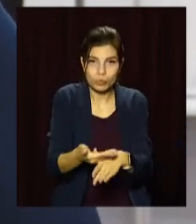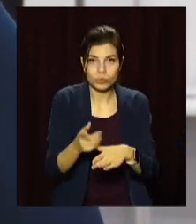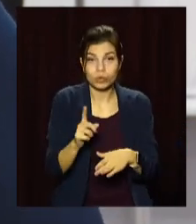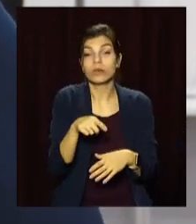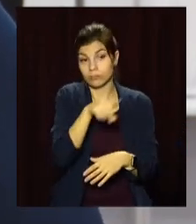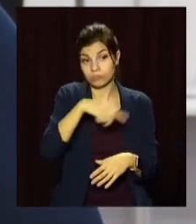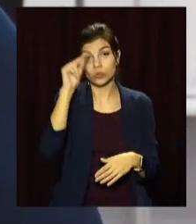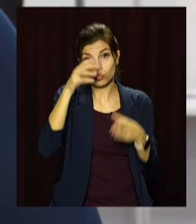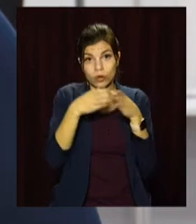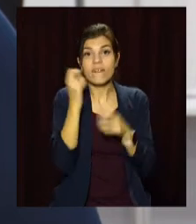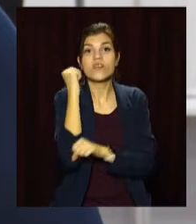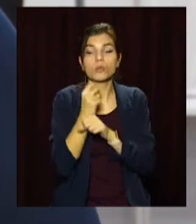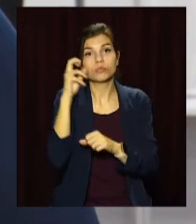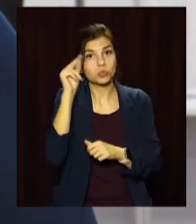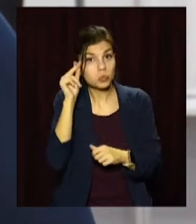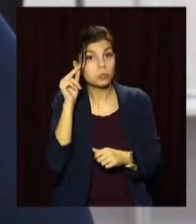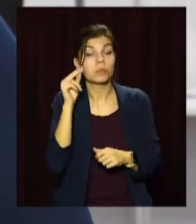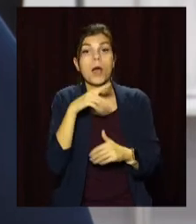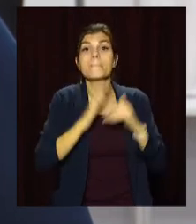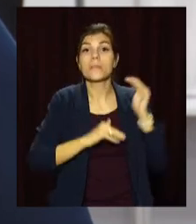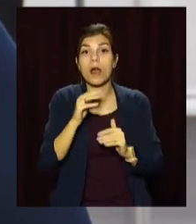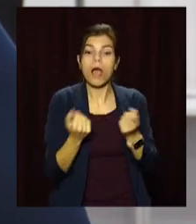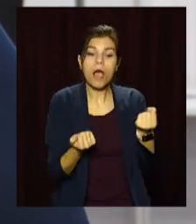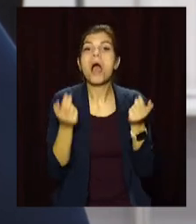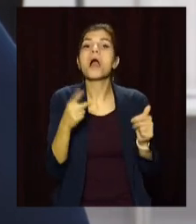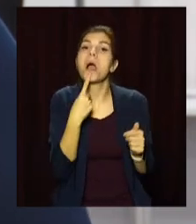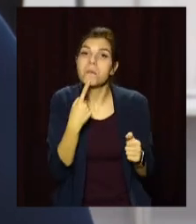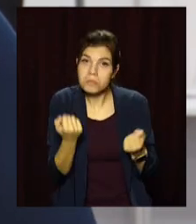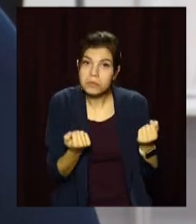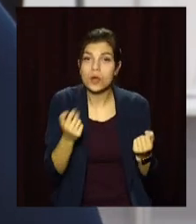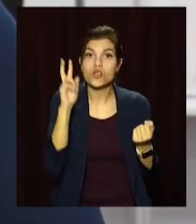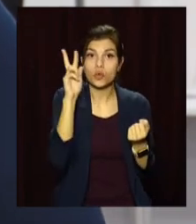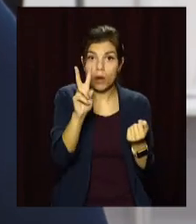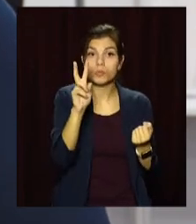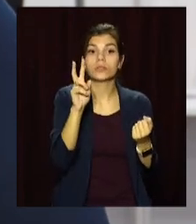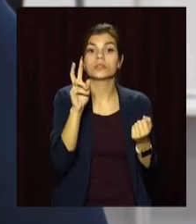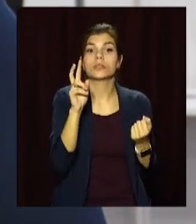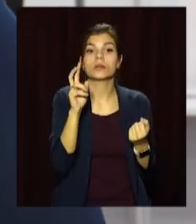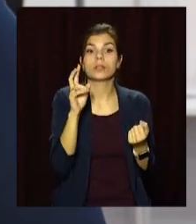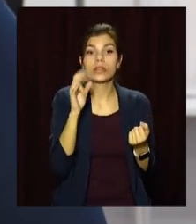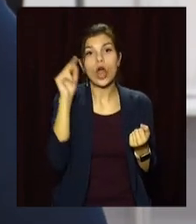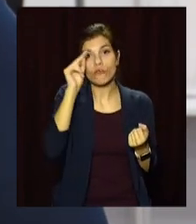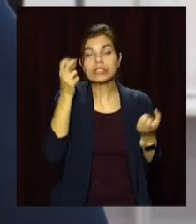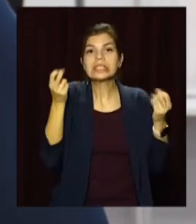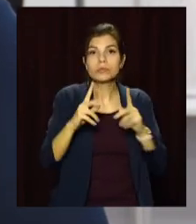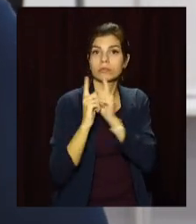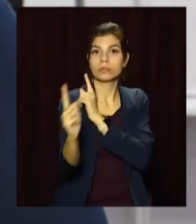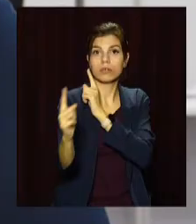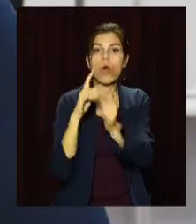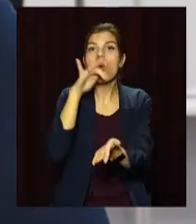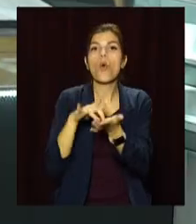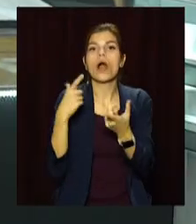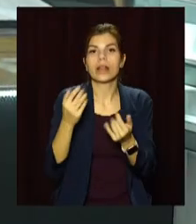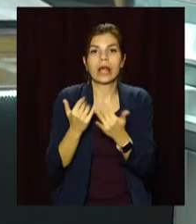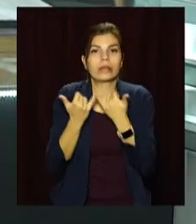прийшли виробниче навчання. Це практичне керування тролейбусом на навчальних маршрутах міста.